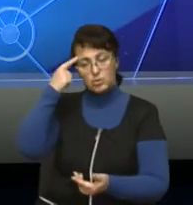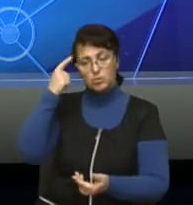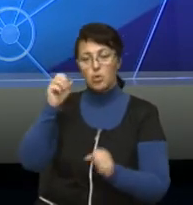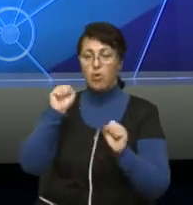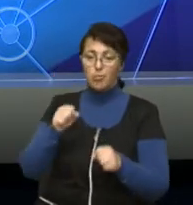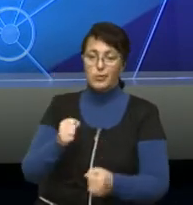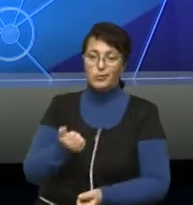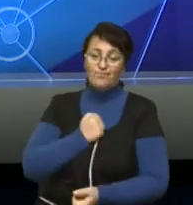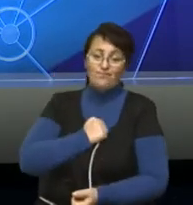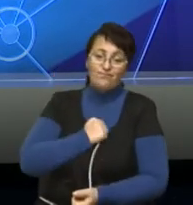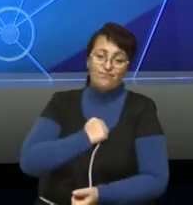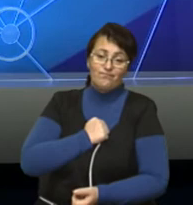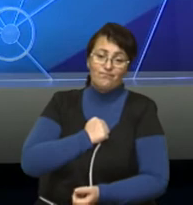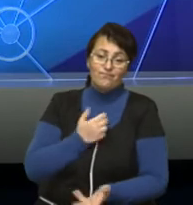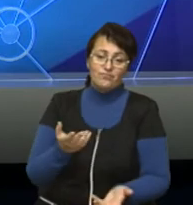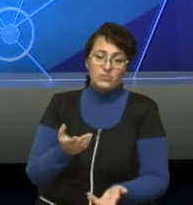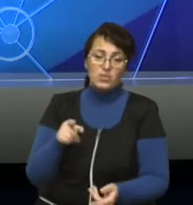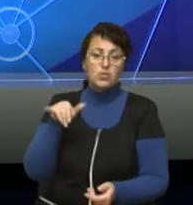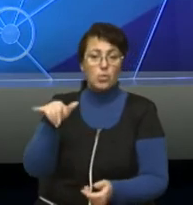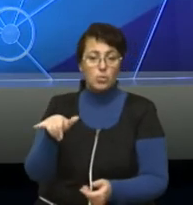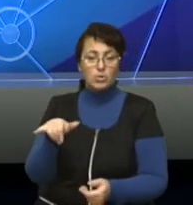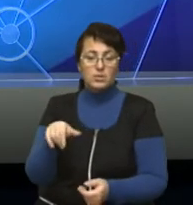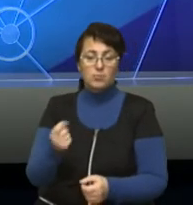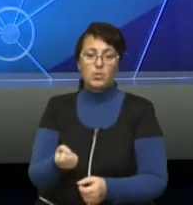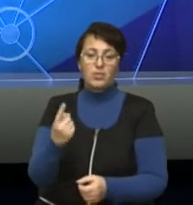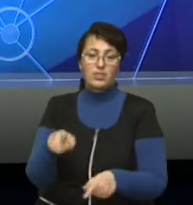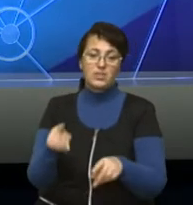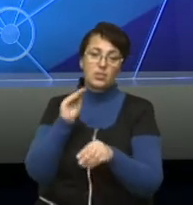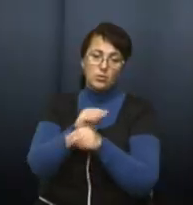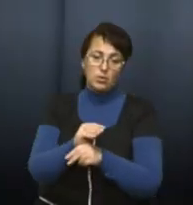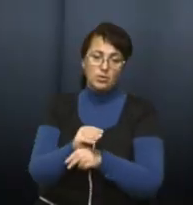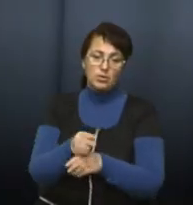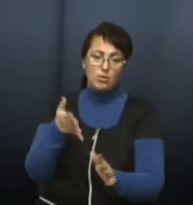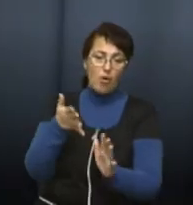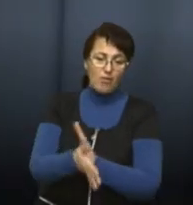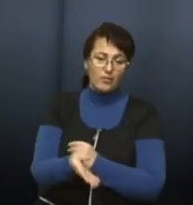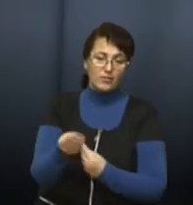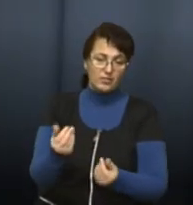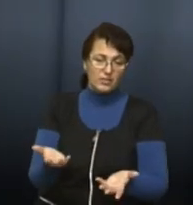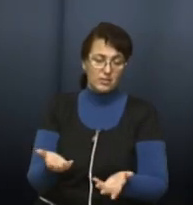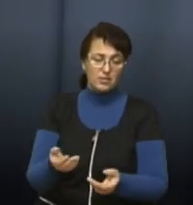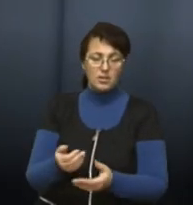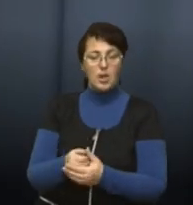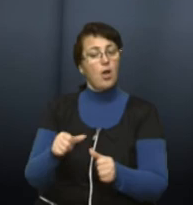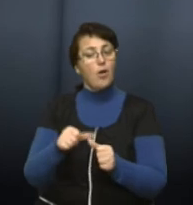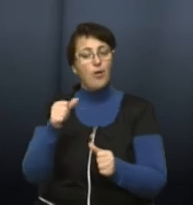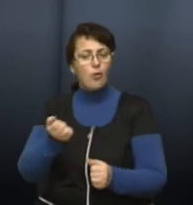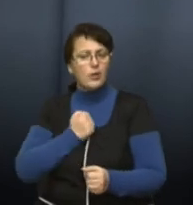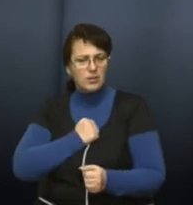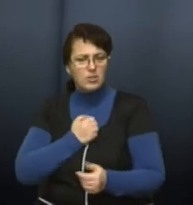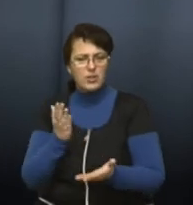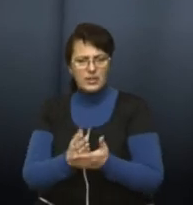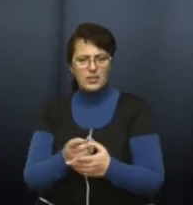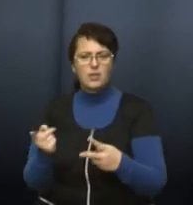лише поспівчувати, що в них появляються такі додаткові витрати. Окрім співчуття Ореста, якісь пільгові є для них тарифи, чи немає абонементи?